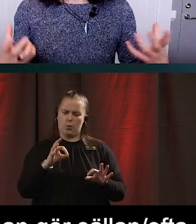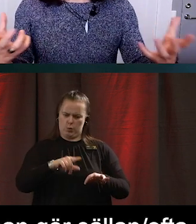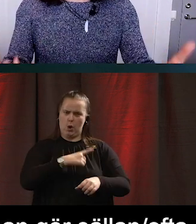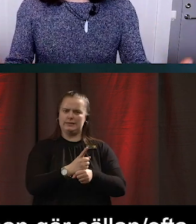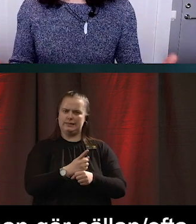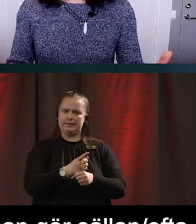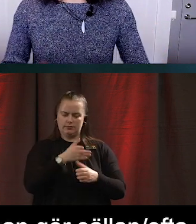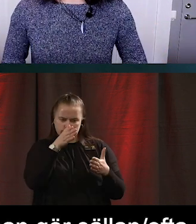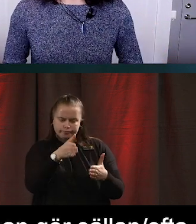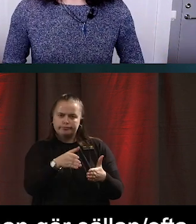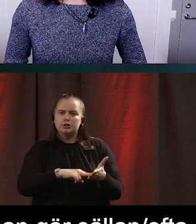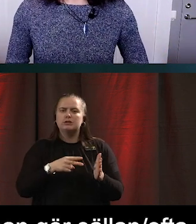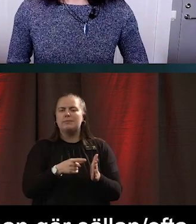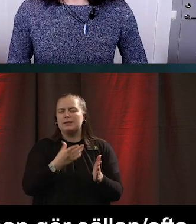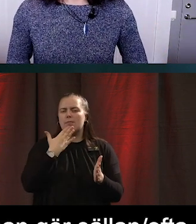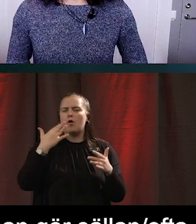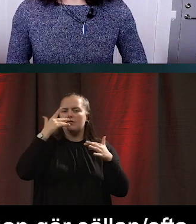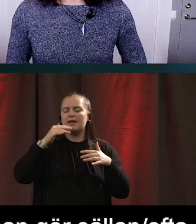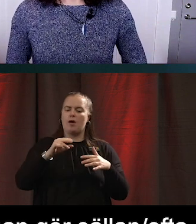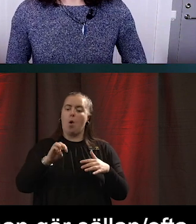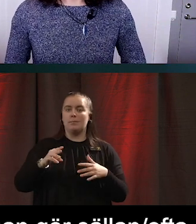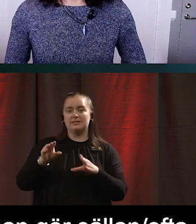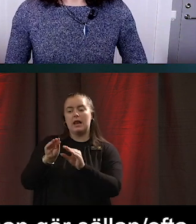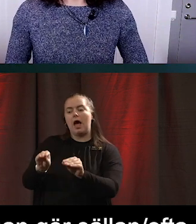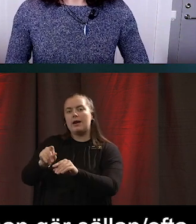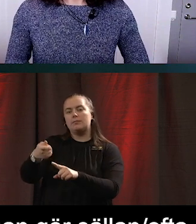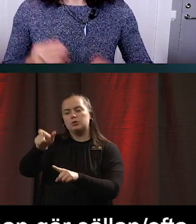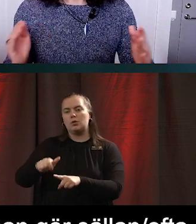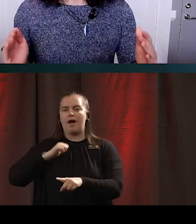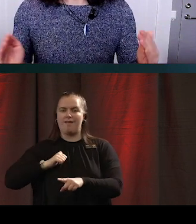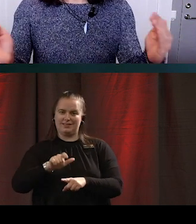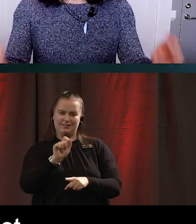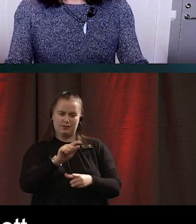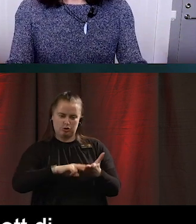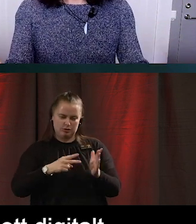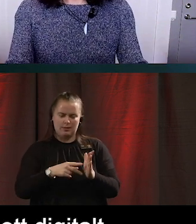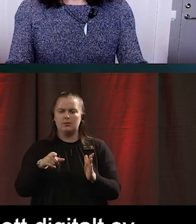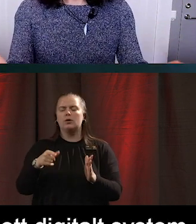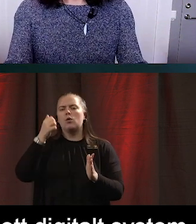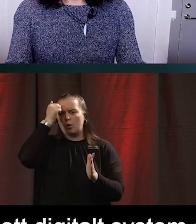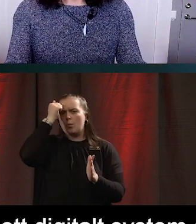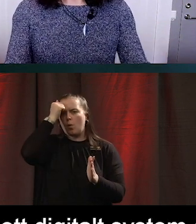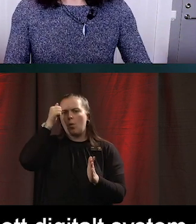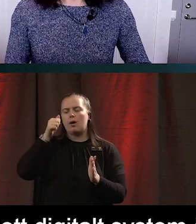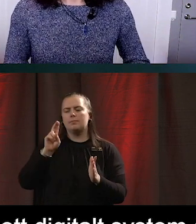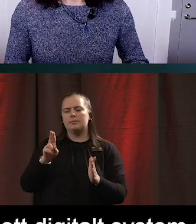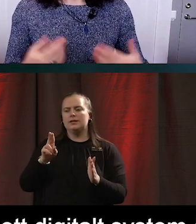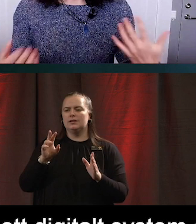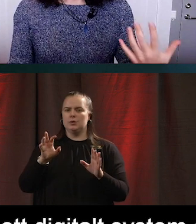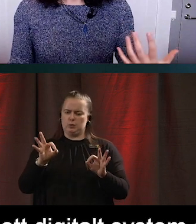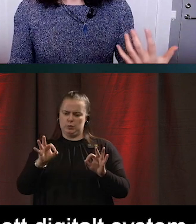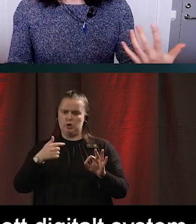om man ska lära upp någon att använda ett digitalt system. Att komma ihåg att det spelar roll för dig och din inlärning